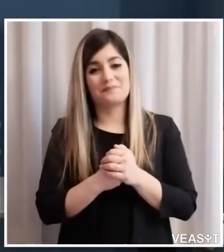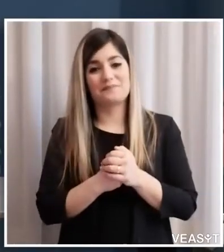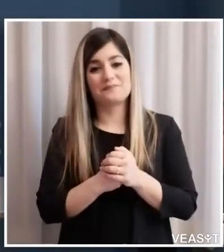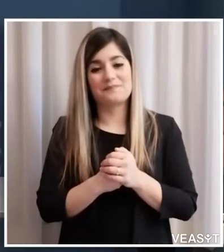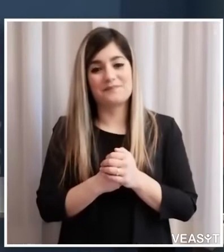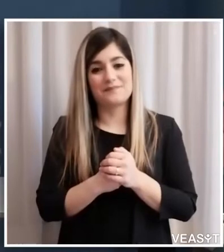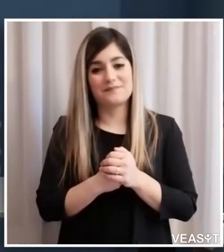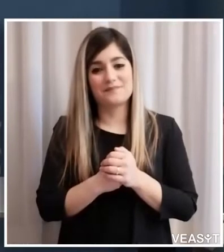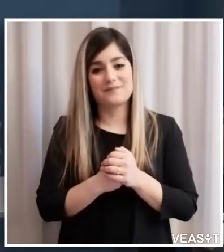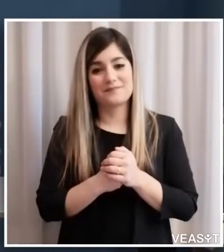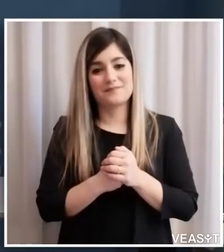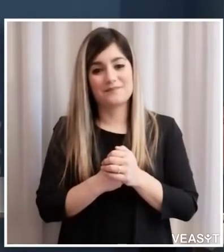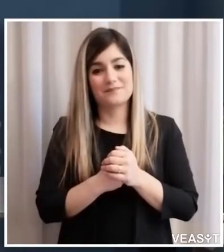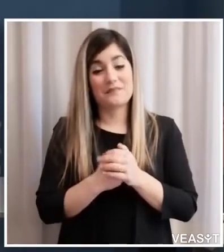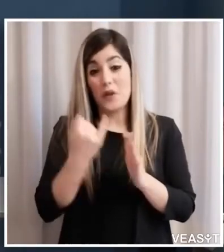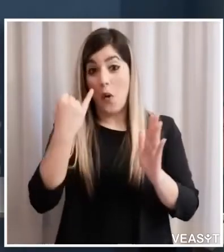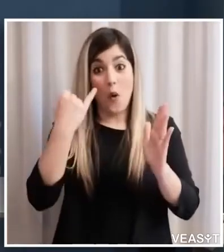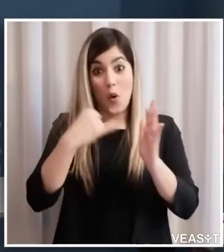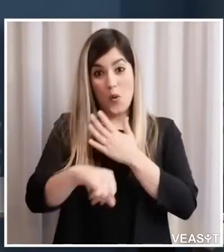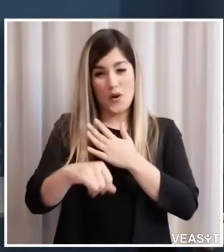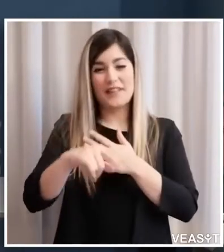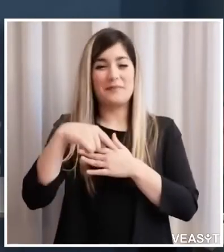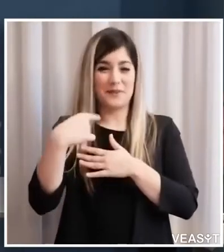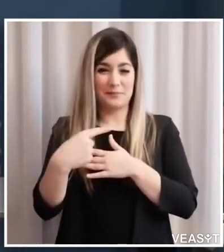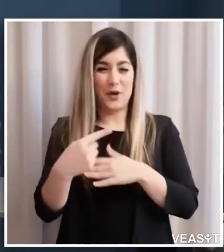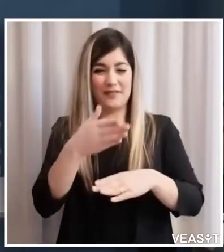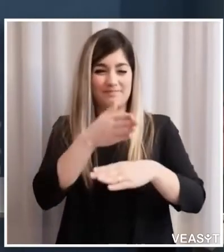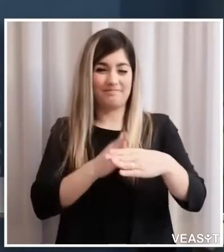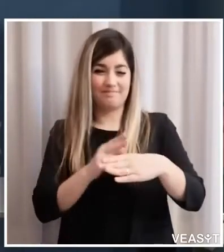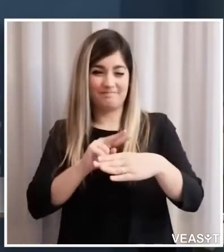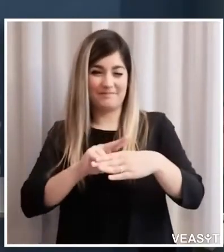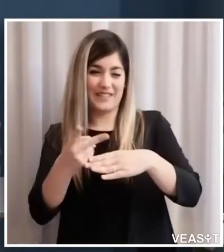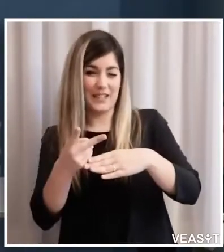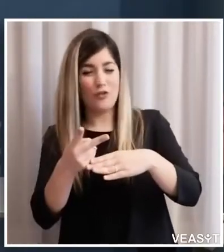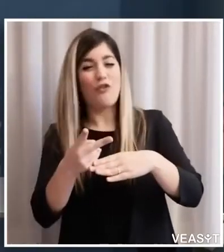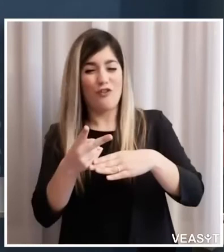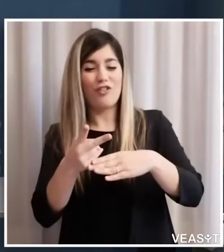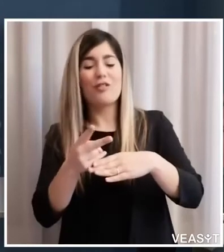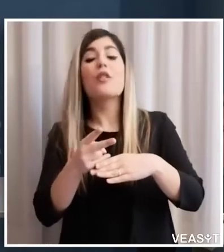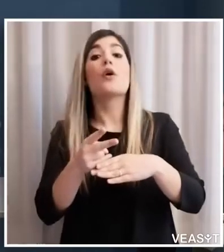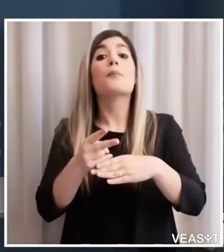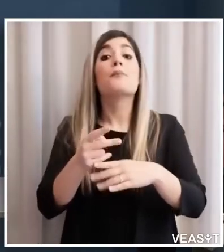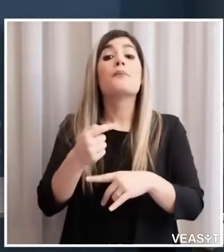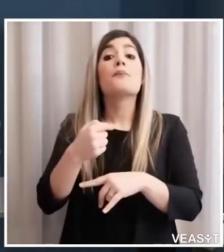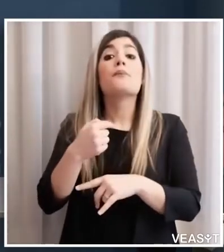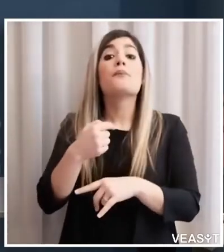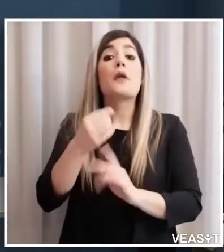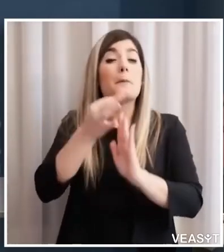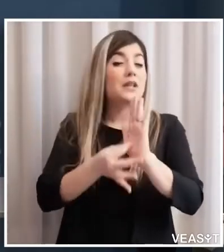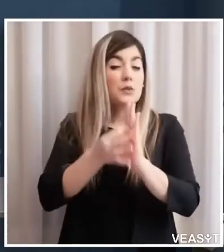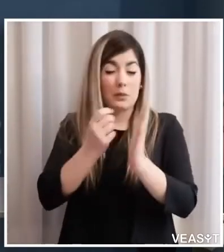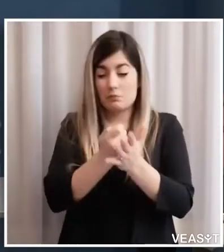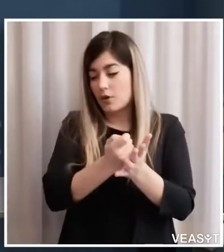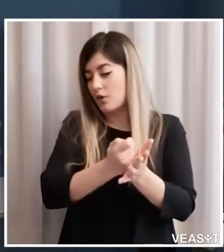passo alla seconda fase c'è una delle misure più importanti che attualmente ci fanno